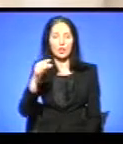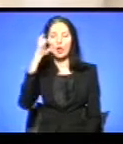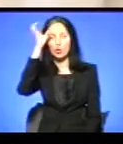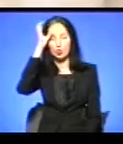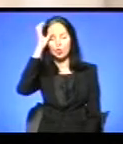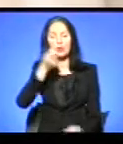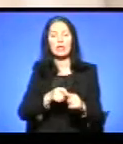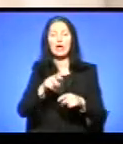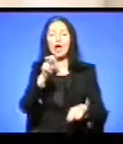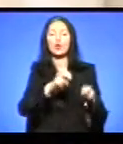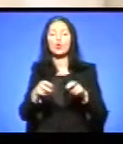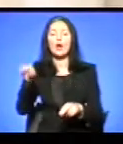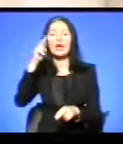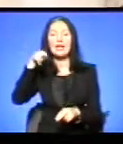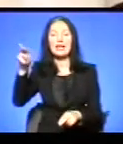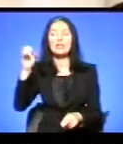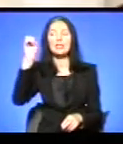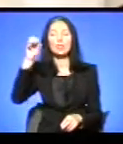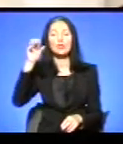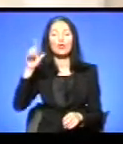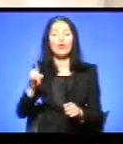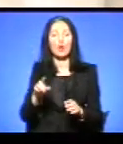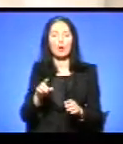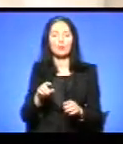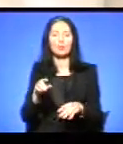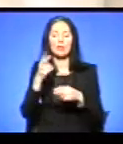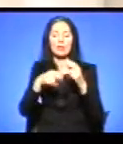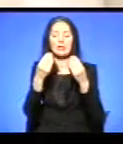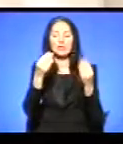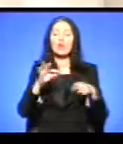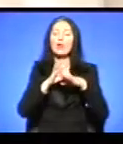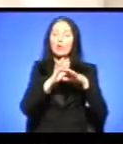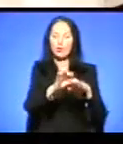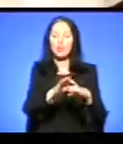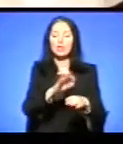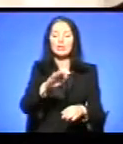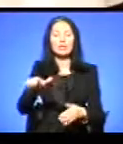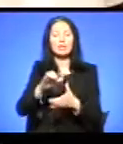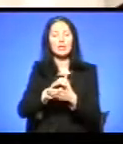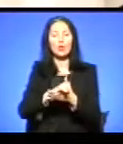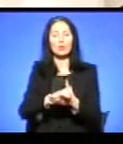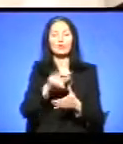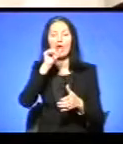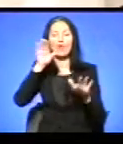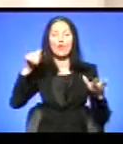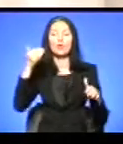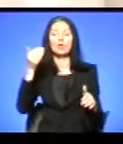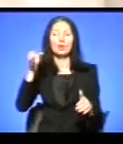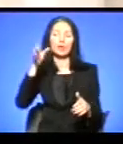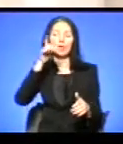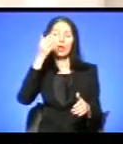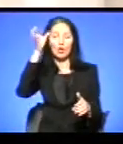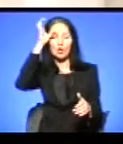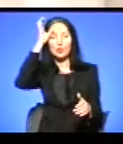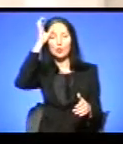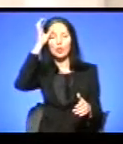приводить з знаками, ознайомуються дітки. Тобто ворона в нас розумна, скажімо так.